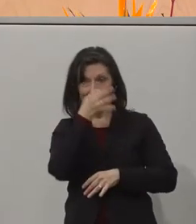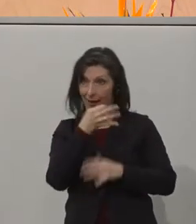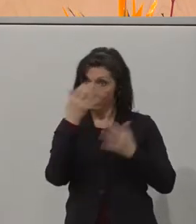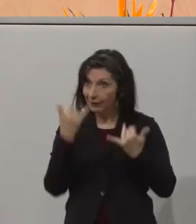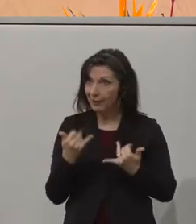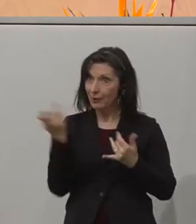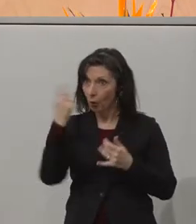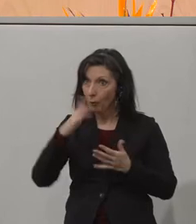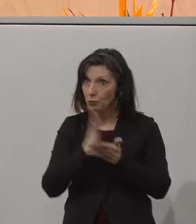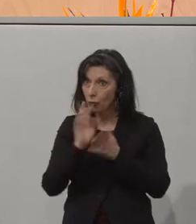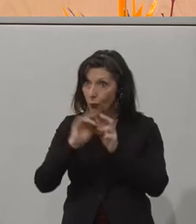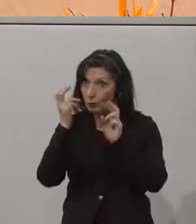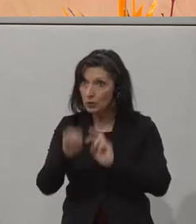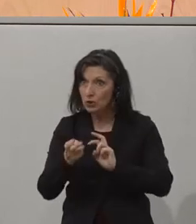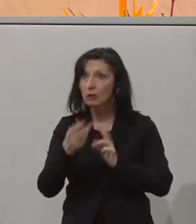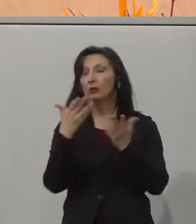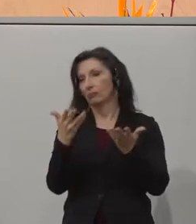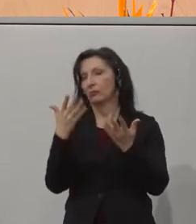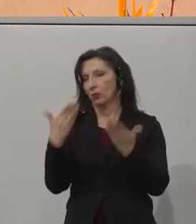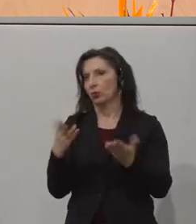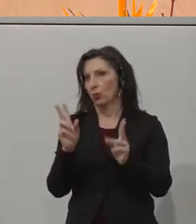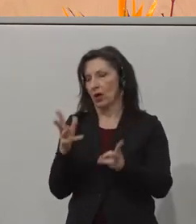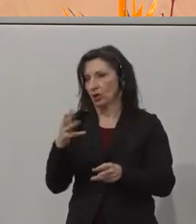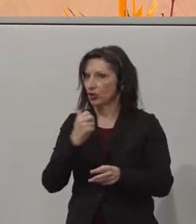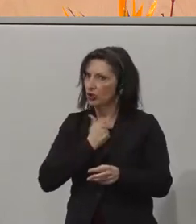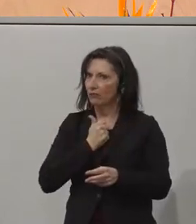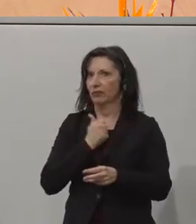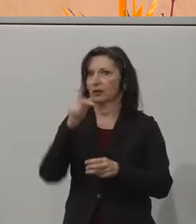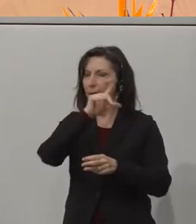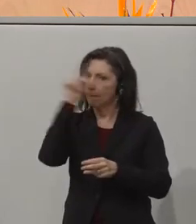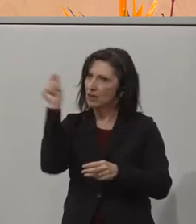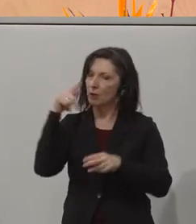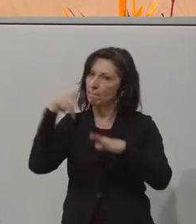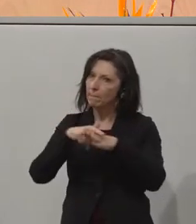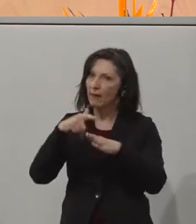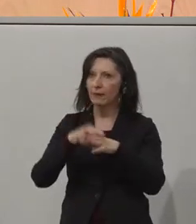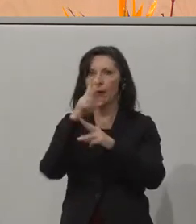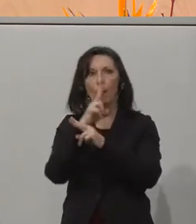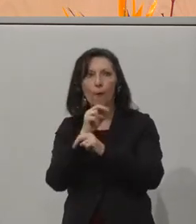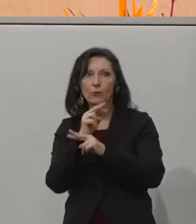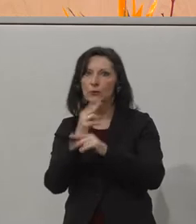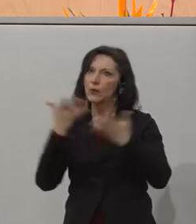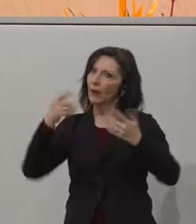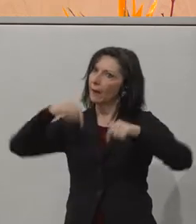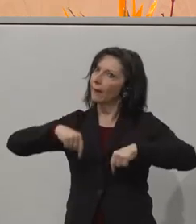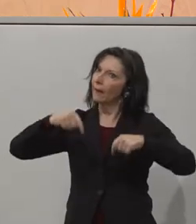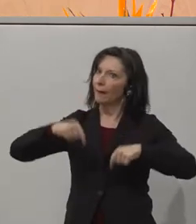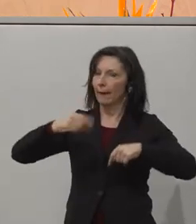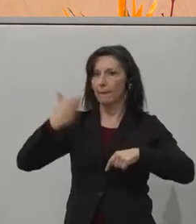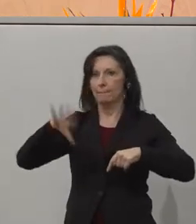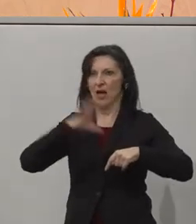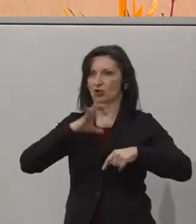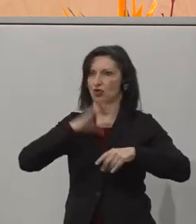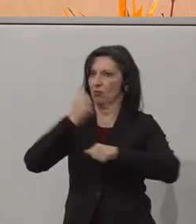sind, dass wir damit erreichen können, dass Menschen mit Behinderung in Österreich höhere Chancen haben, am Arbeitsmarkt inkludiert zu werden. Und als Gesellschaft